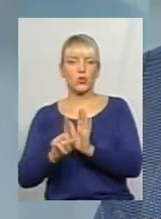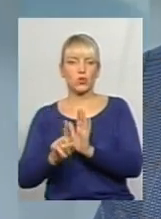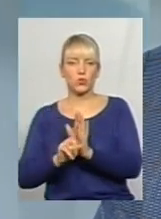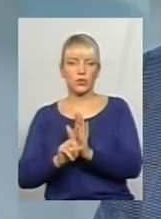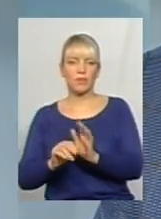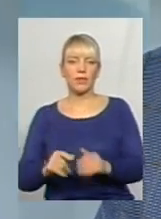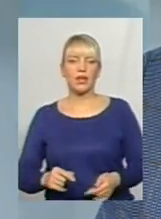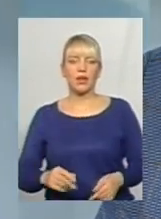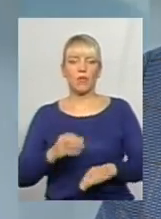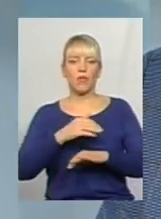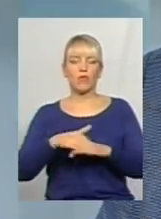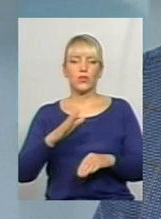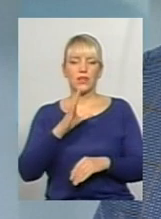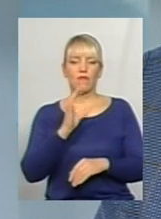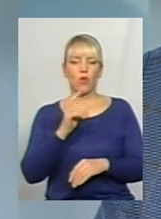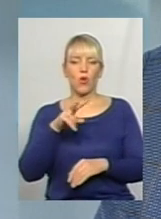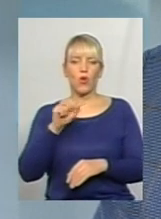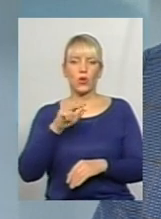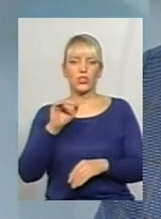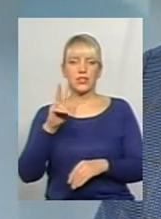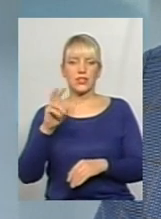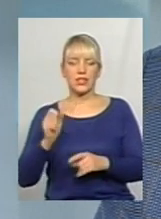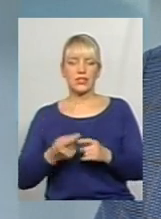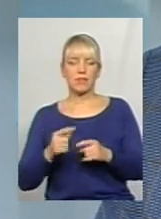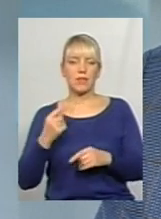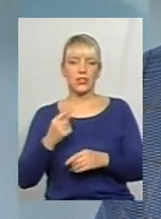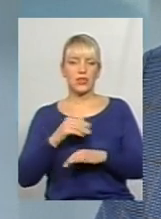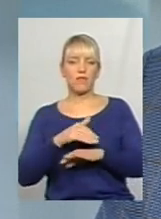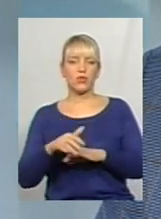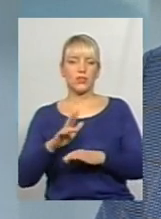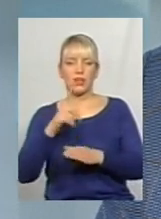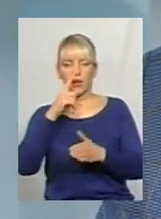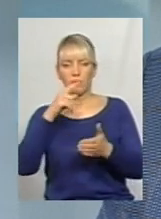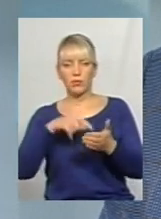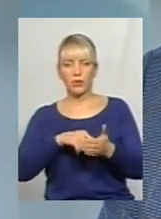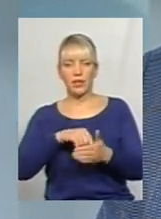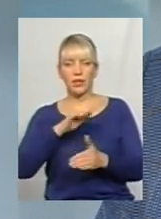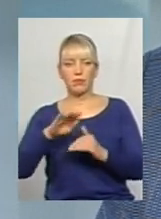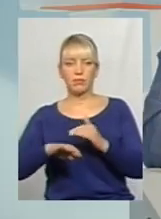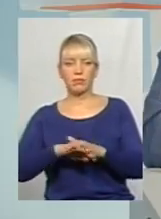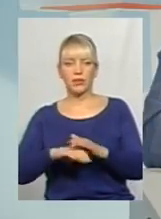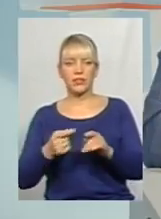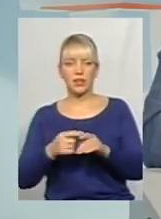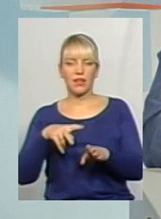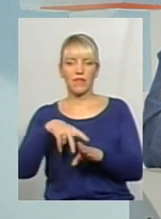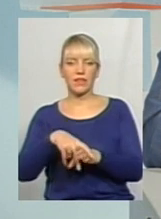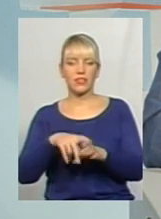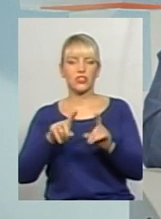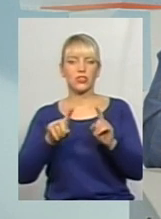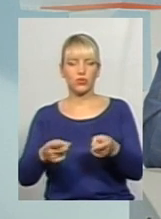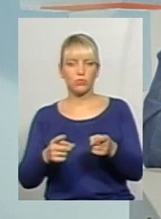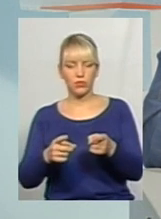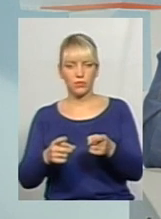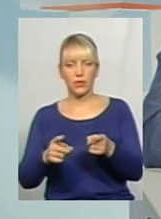Відповідно, по вулиці Волочийський, це перша вулиця, яка підпадає під дане навантаження. Чому? Тому, що